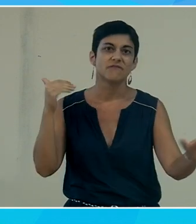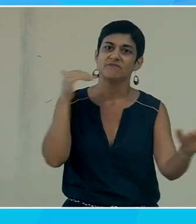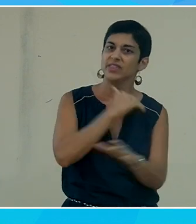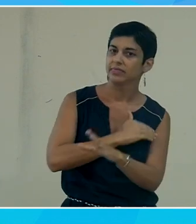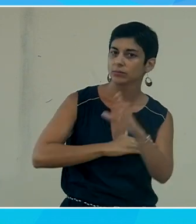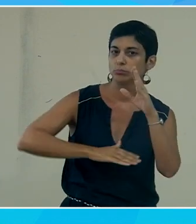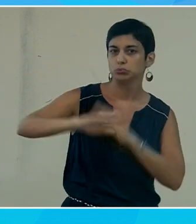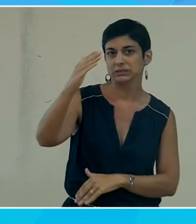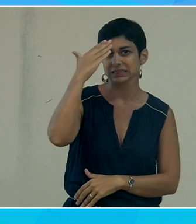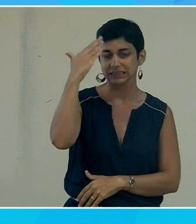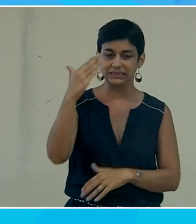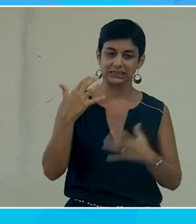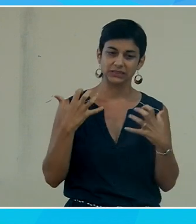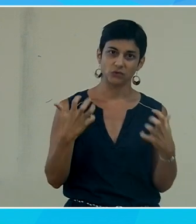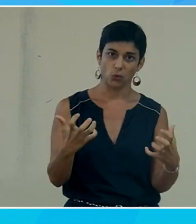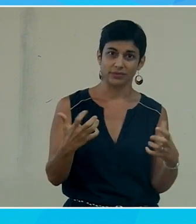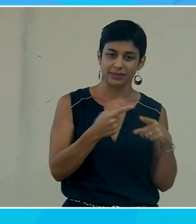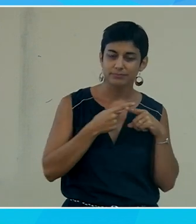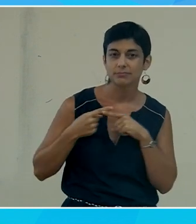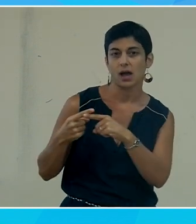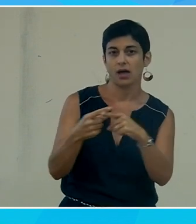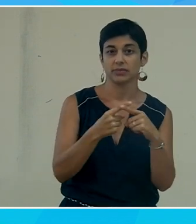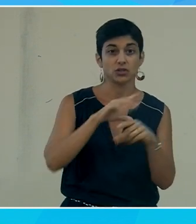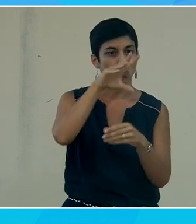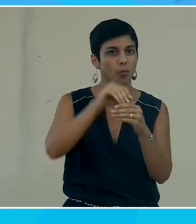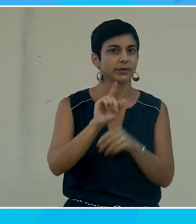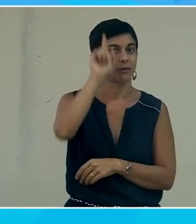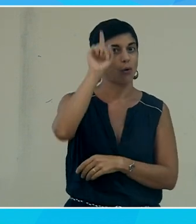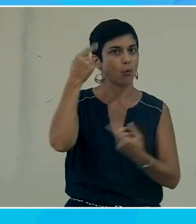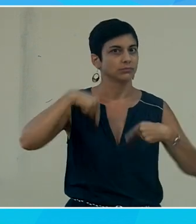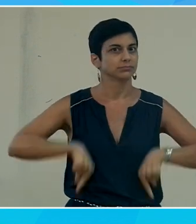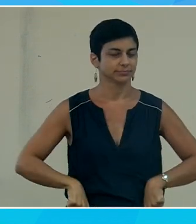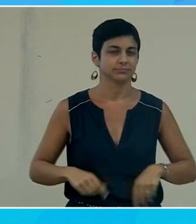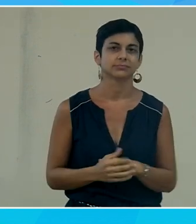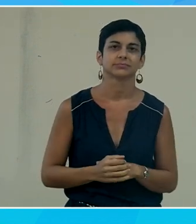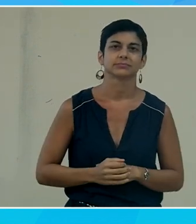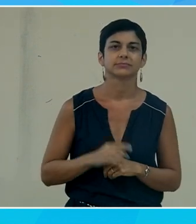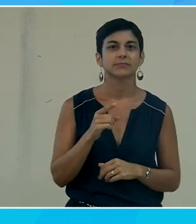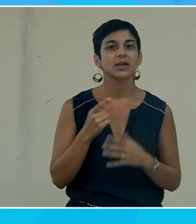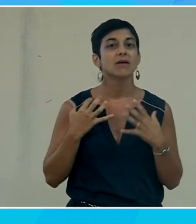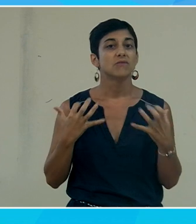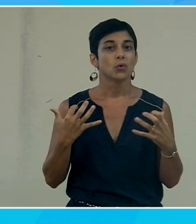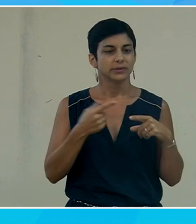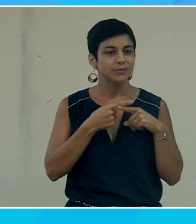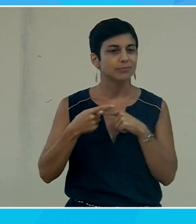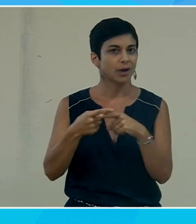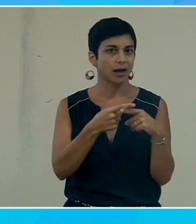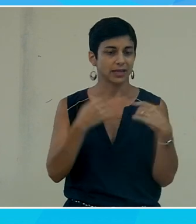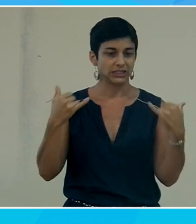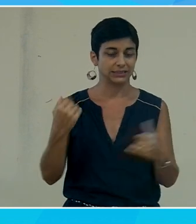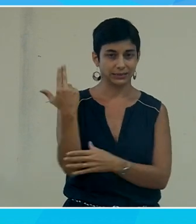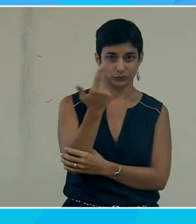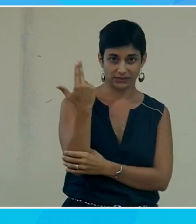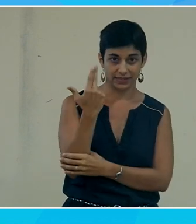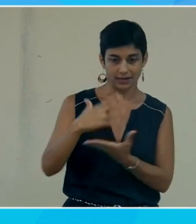si c'était une volonté partagée et y compris au plus haut niveau voilà alors c'est une volonté partagée à l'université de la Réunion on en est bien